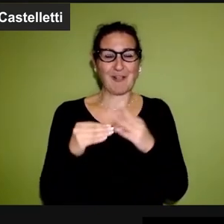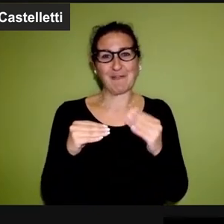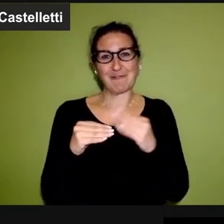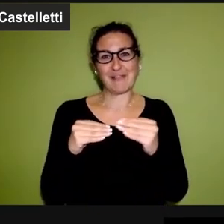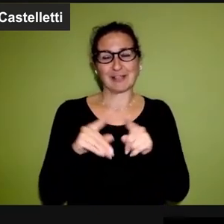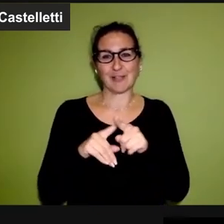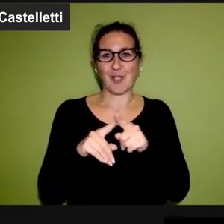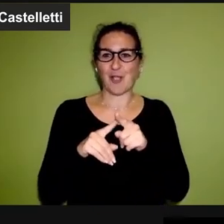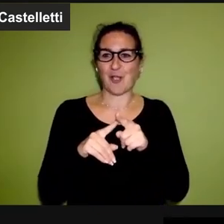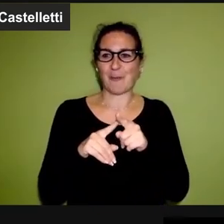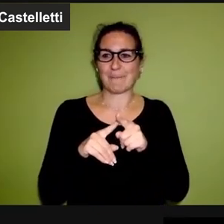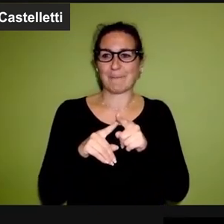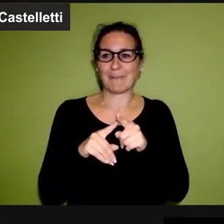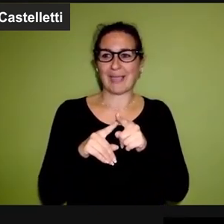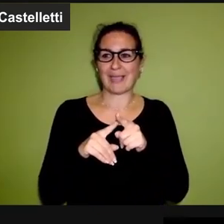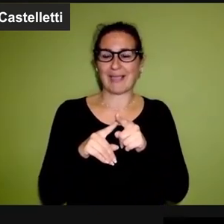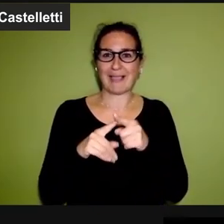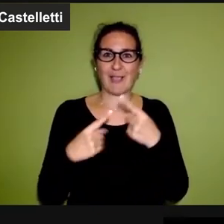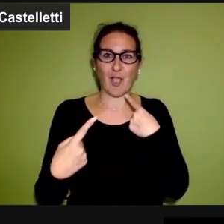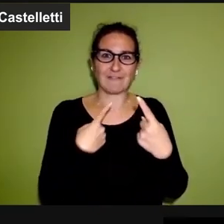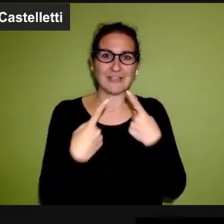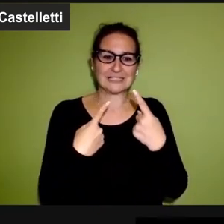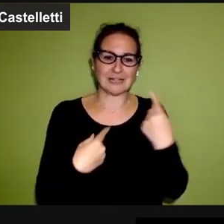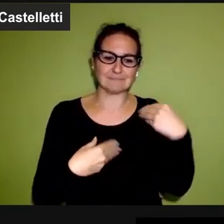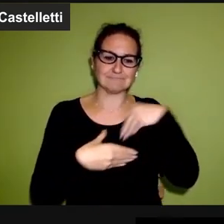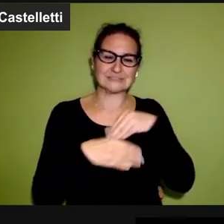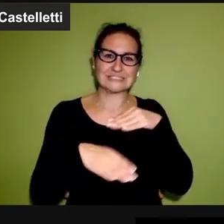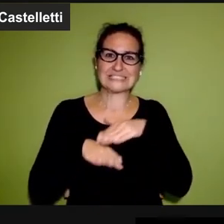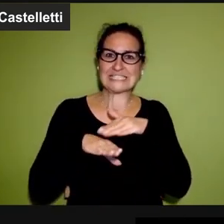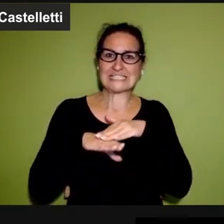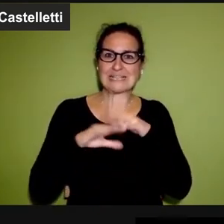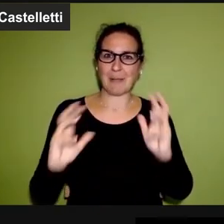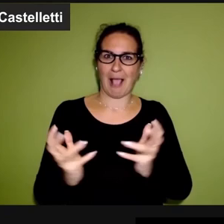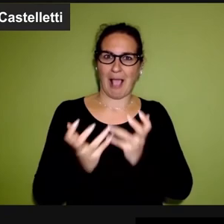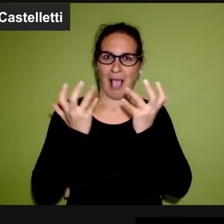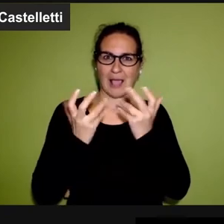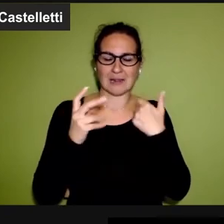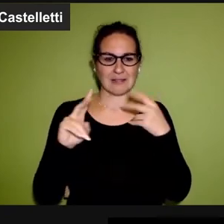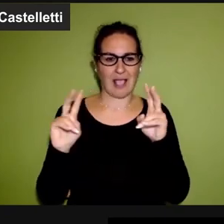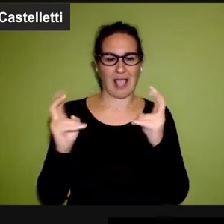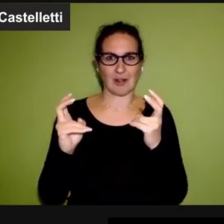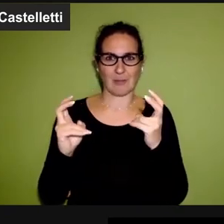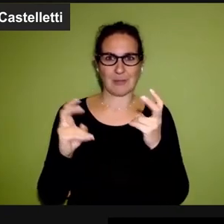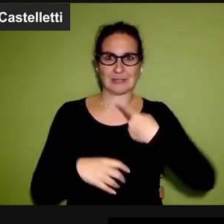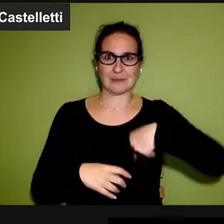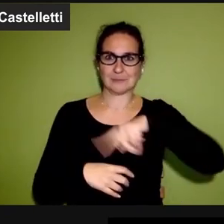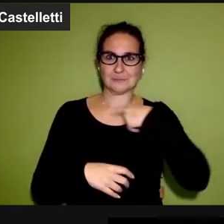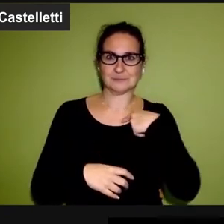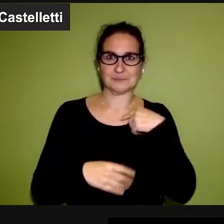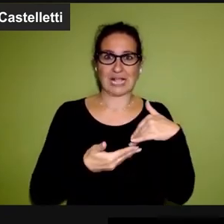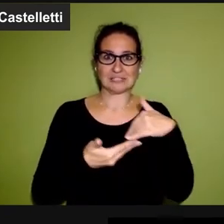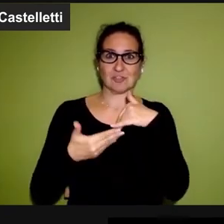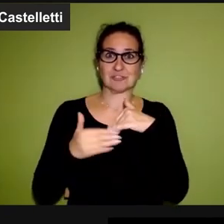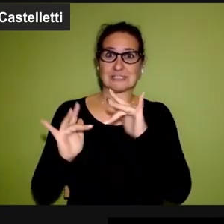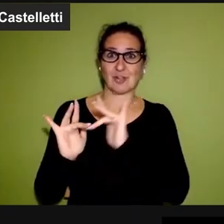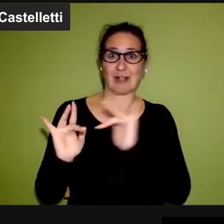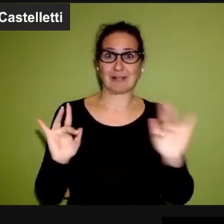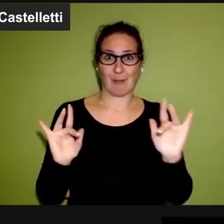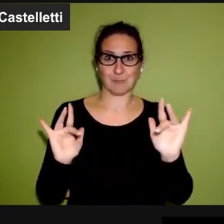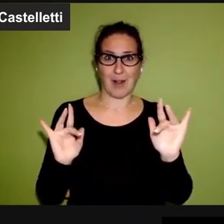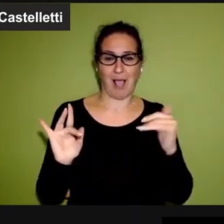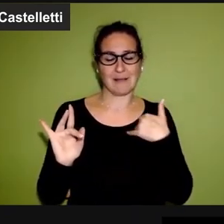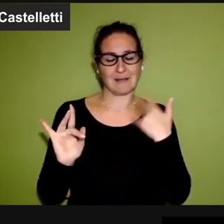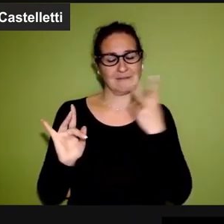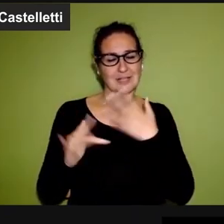qualcosa per riportare la conversazione nel sistema dell'arte anche su questi temi e parlo a nome di tutta l'associazione The